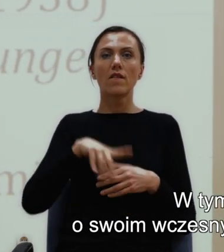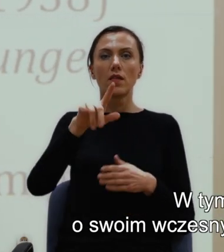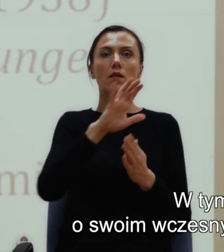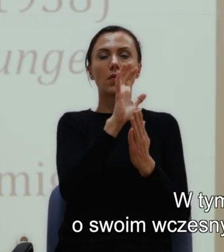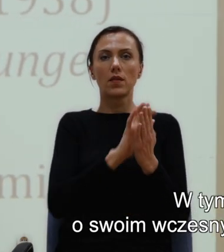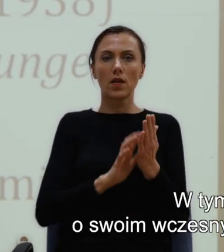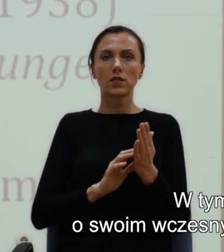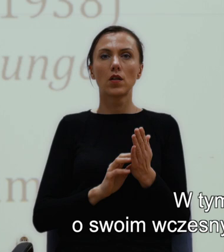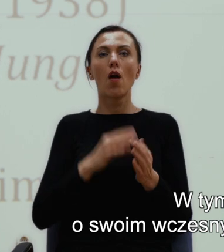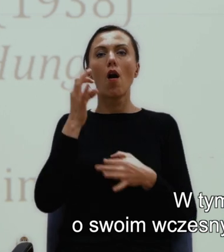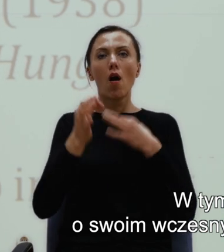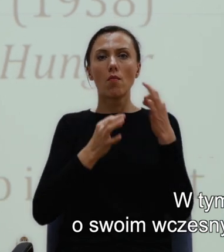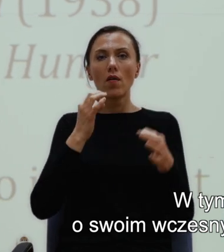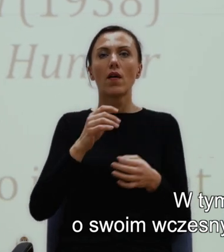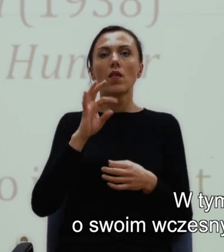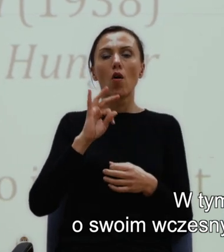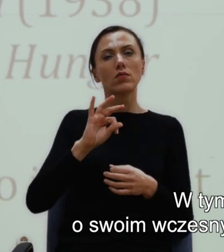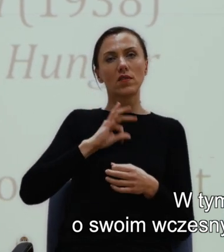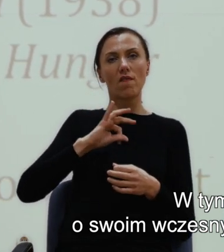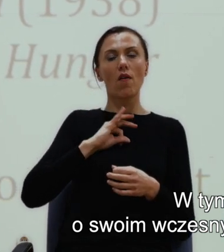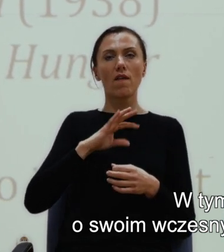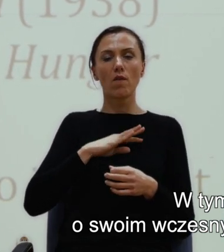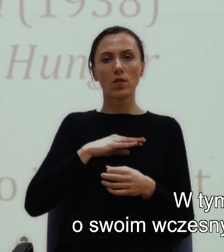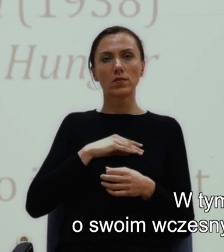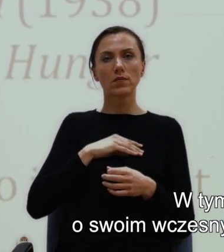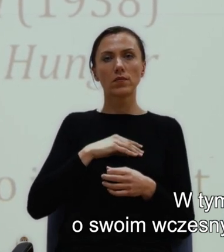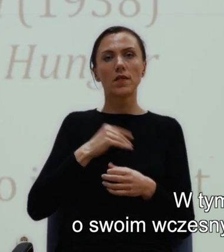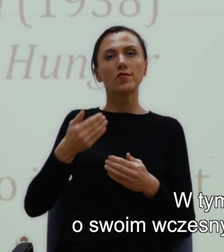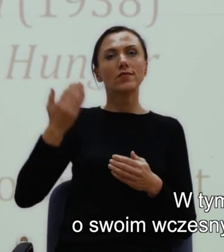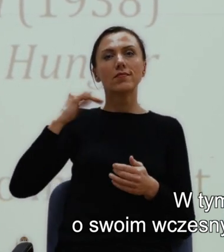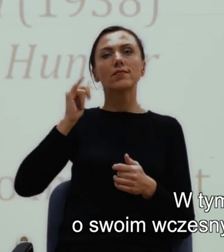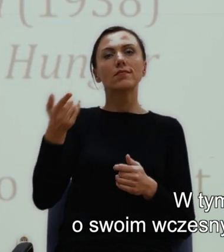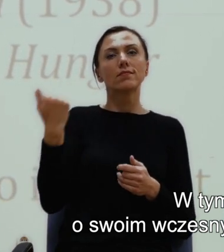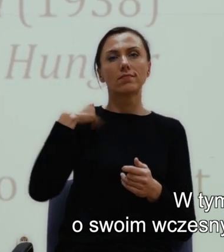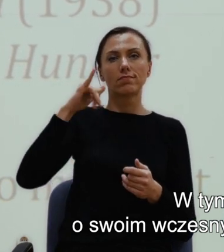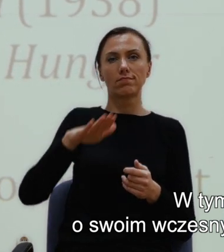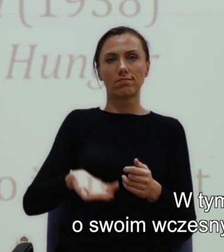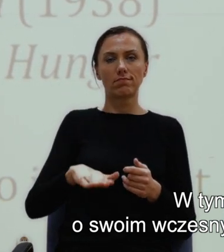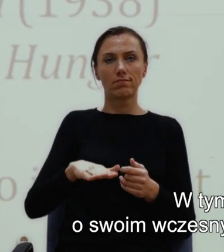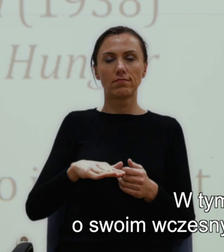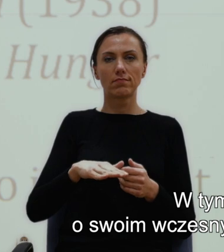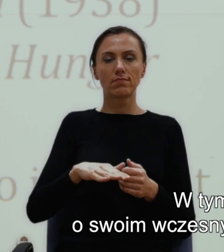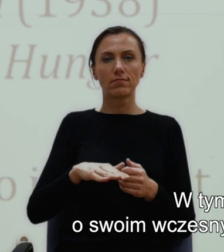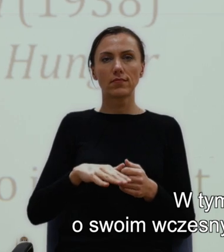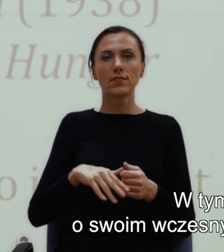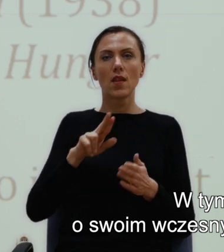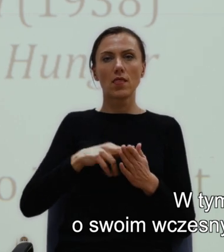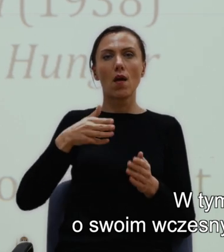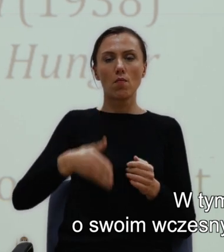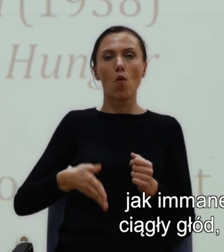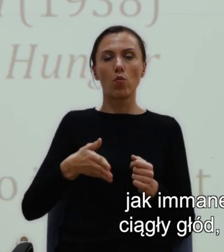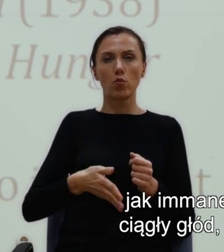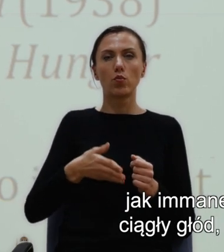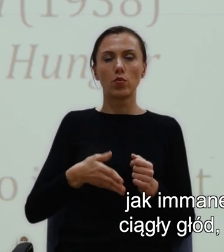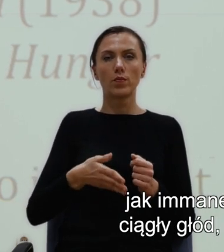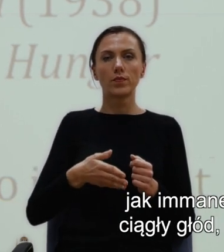o swoim wczesnym dzieciństwie na południu i opowiada o